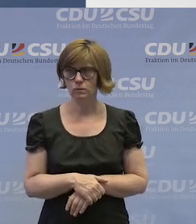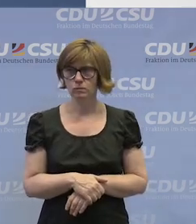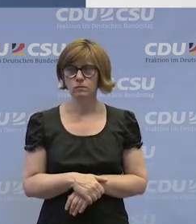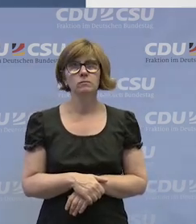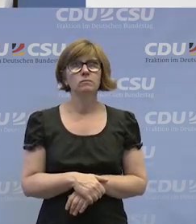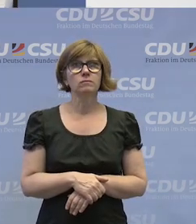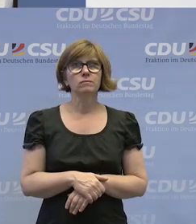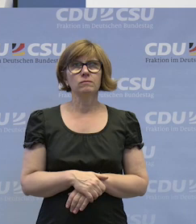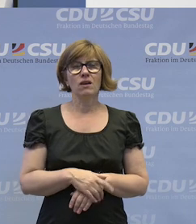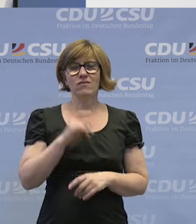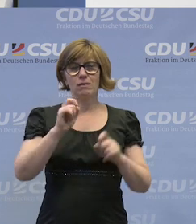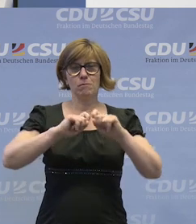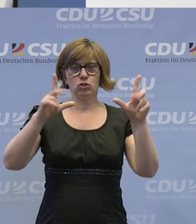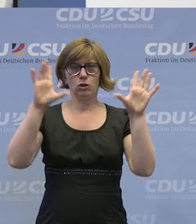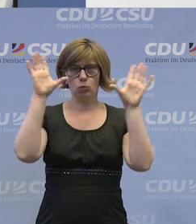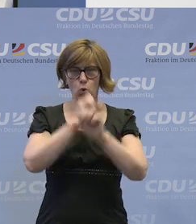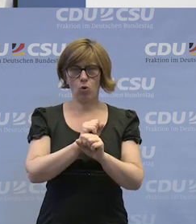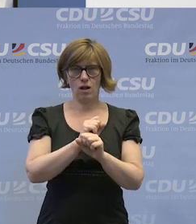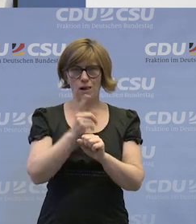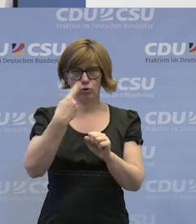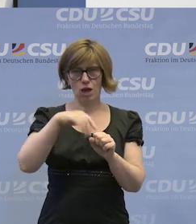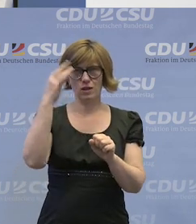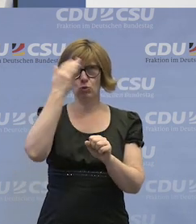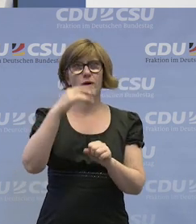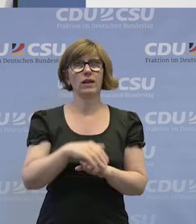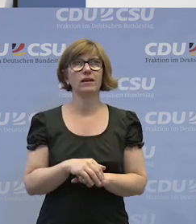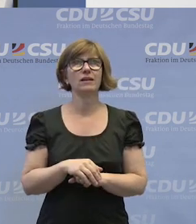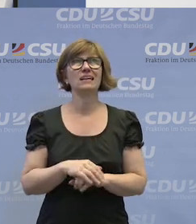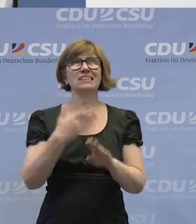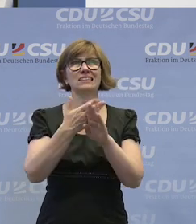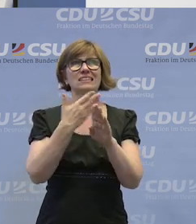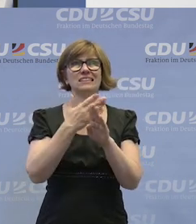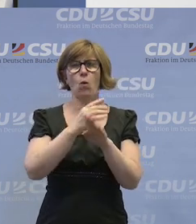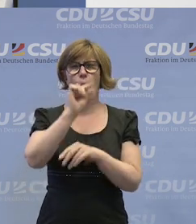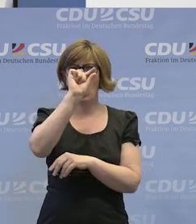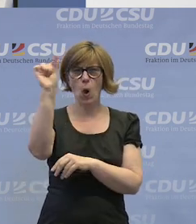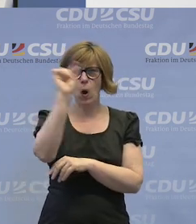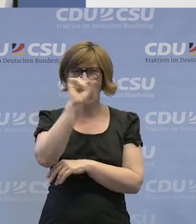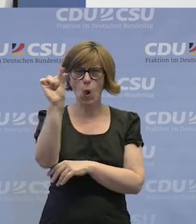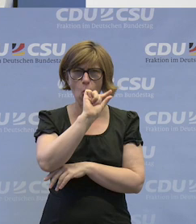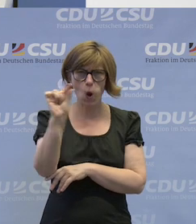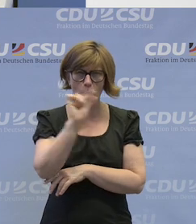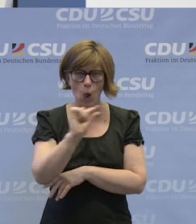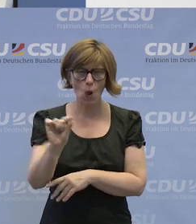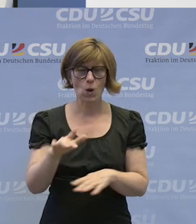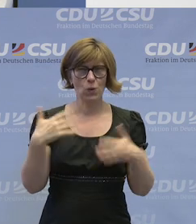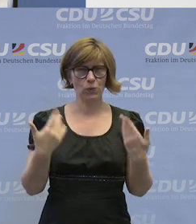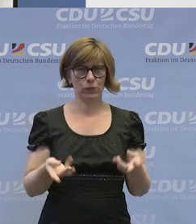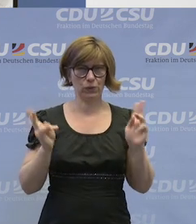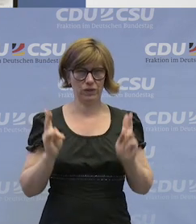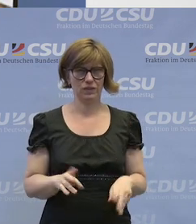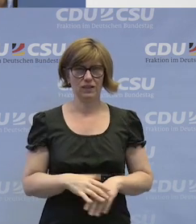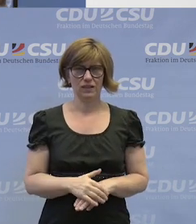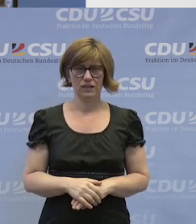Also wenn die Bildschirme dunkel werden, müssen wir uns was anderes einfallen lassen. Oh, das ist natürlich sehr klein. Sie sehen... Tat.